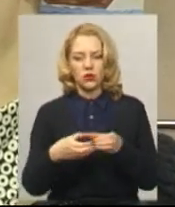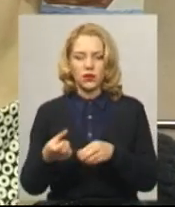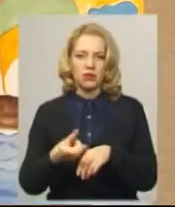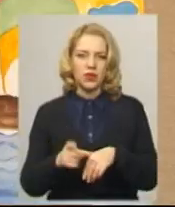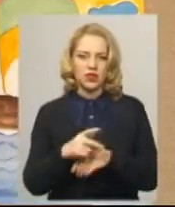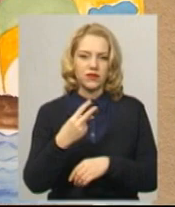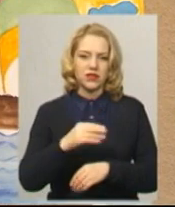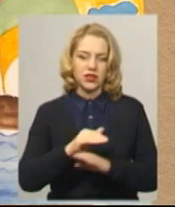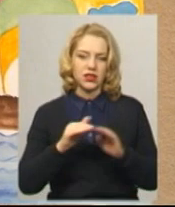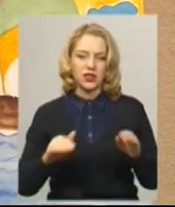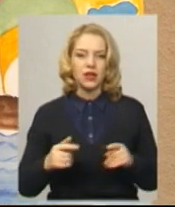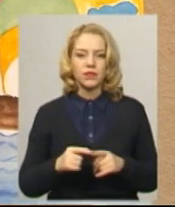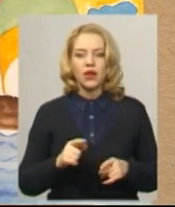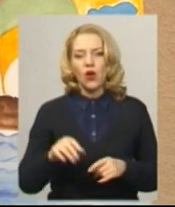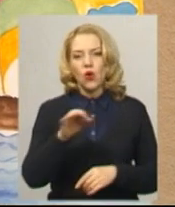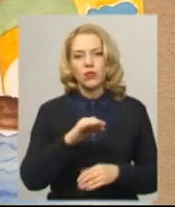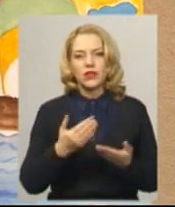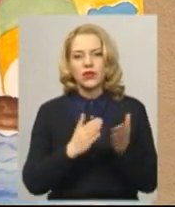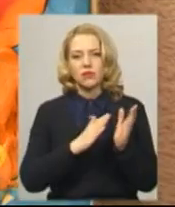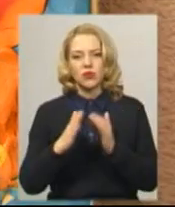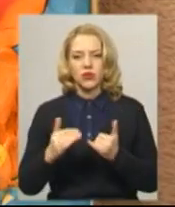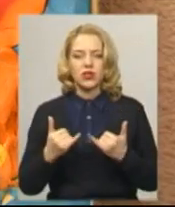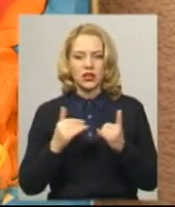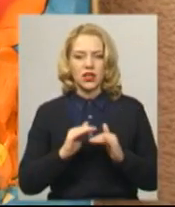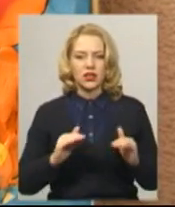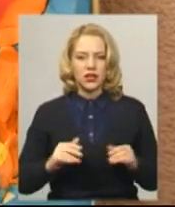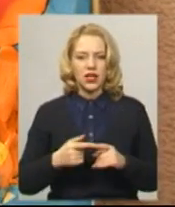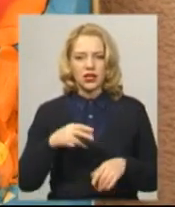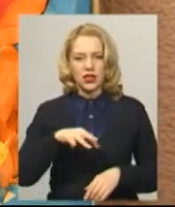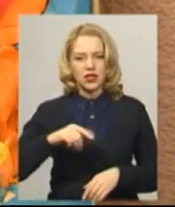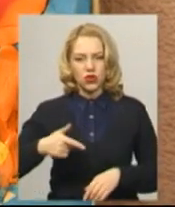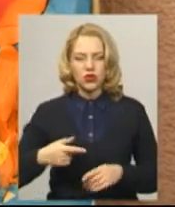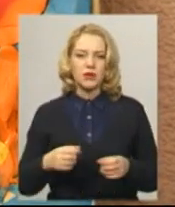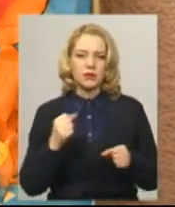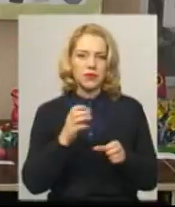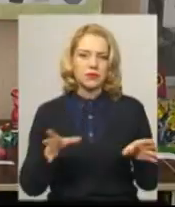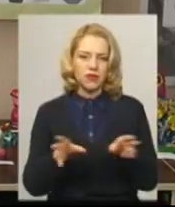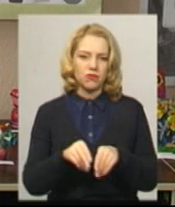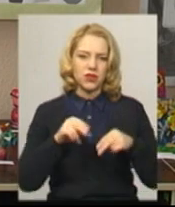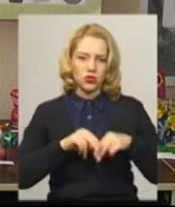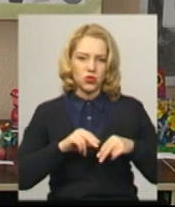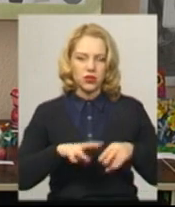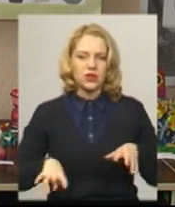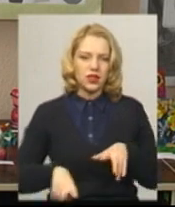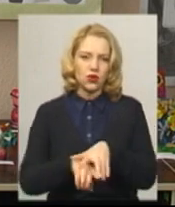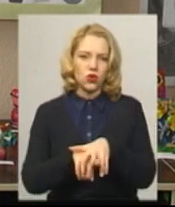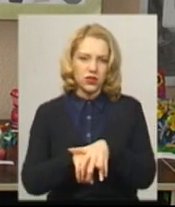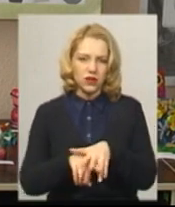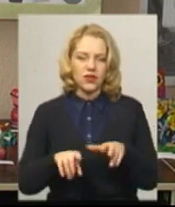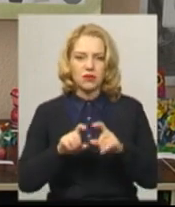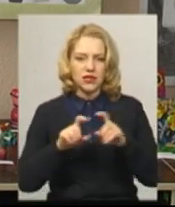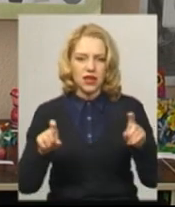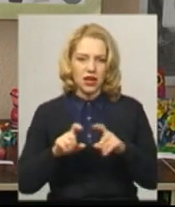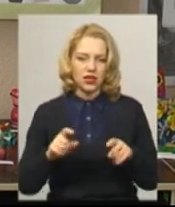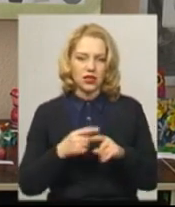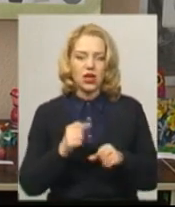дітей. В обласній бібліотеці для дітей імені Тараса Шевченка співпрацюють з інклюзивними закладами. Директорка книгозбірні Валентина Чорновус каже,